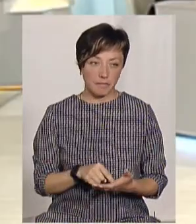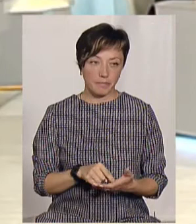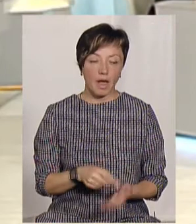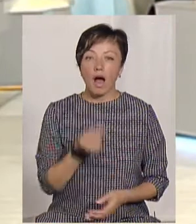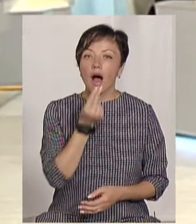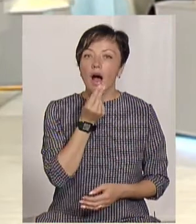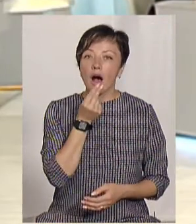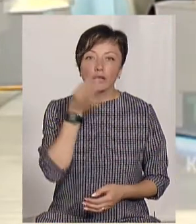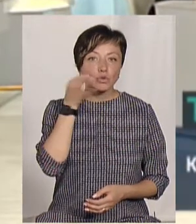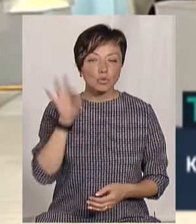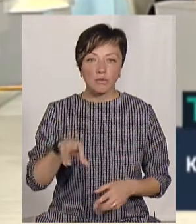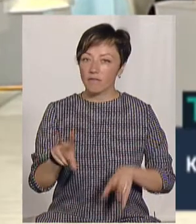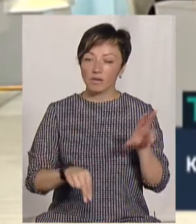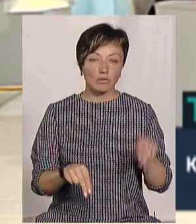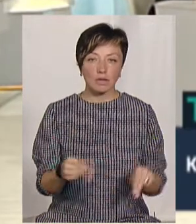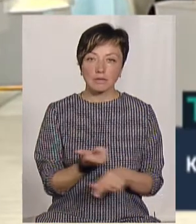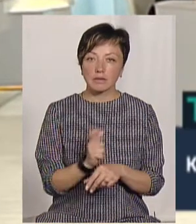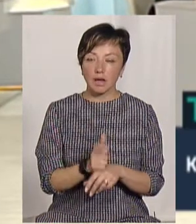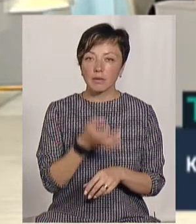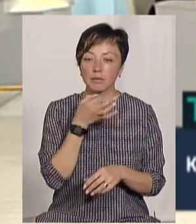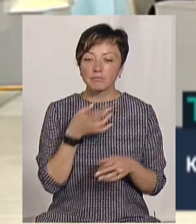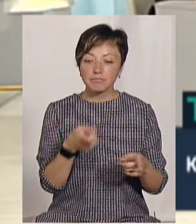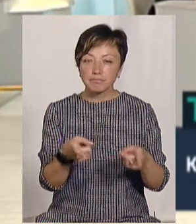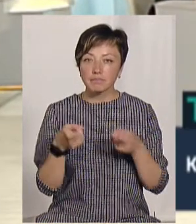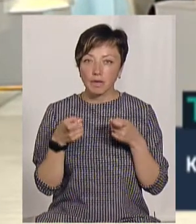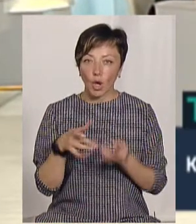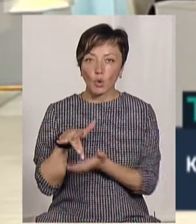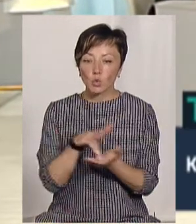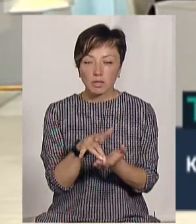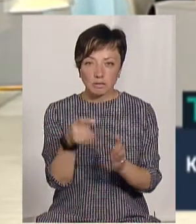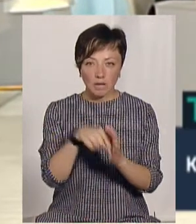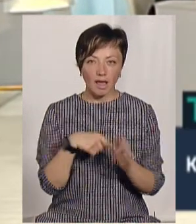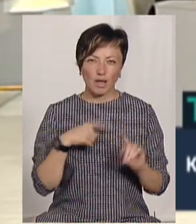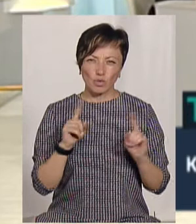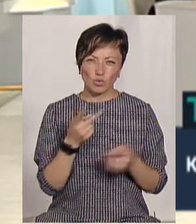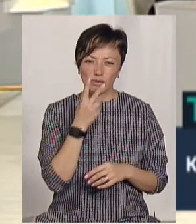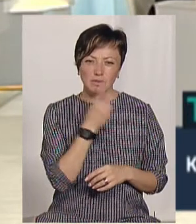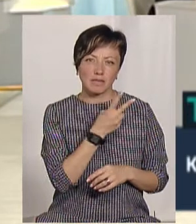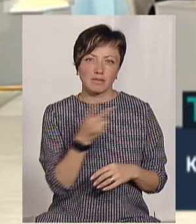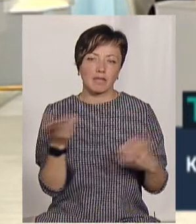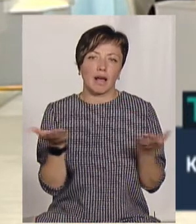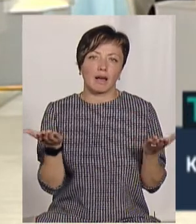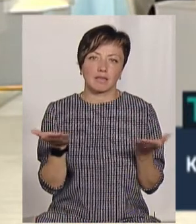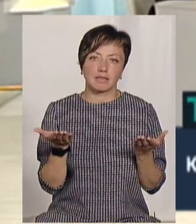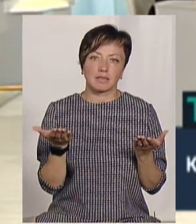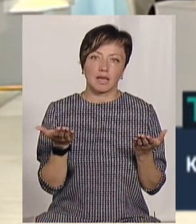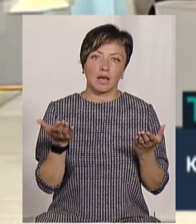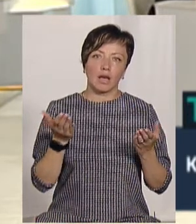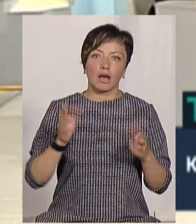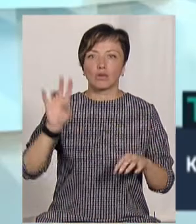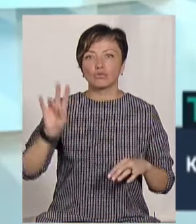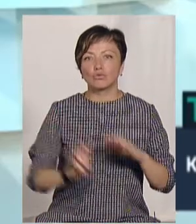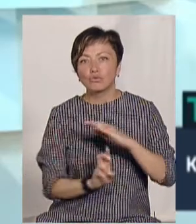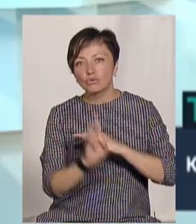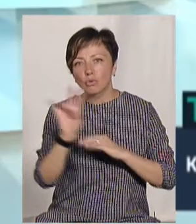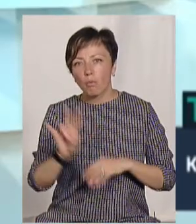Гастрономія вважається чи не найпривабливішим в туристичному ракурсі. Я, наприклад, особисто не дуже люблю дивитися на якийсь там собор, якогось